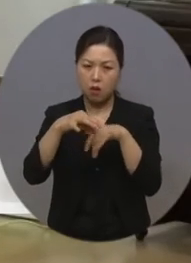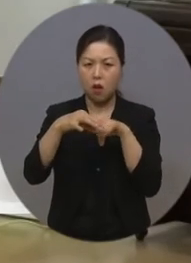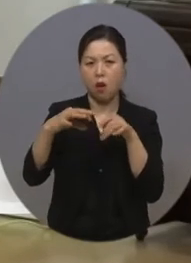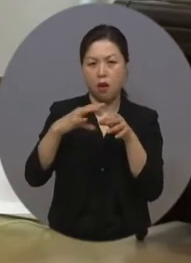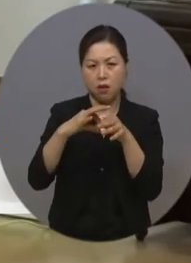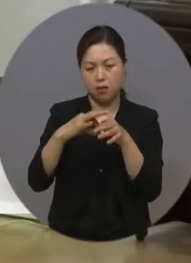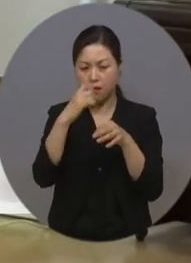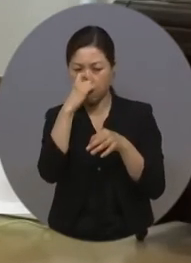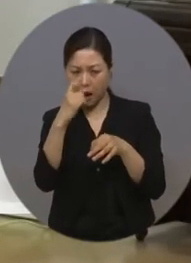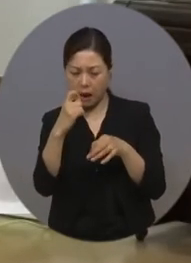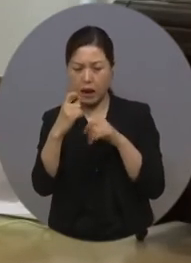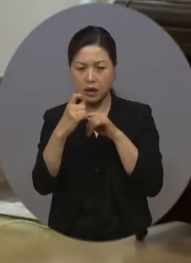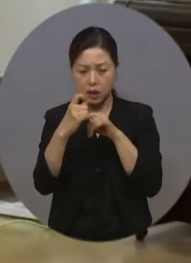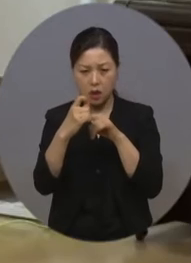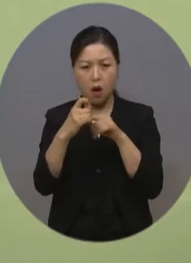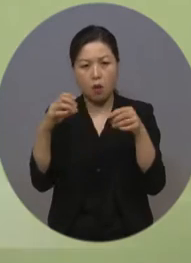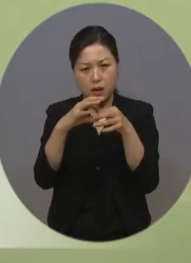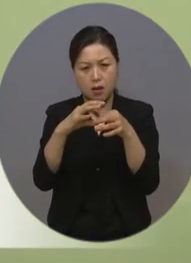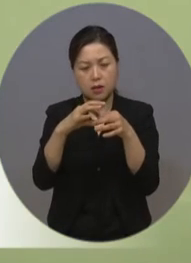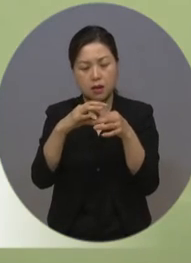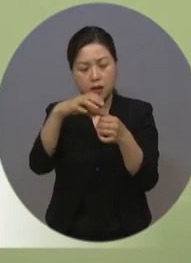상황극으로 진행하고 있습니다.